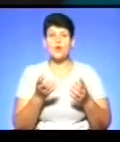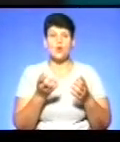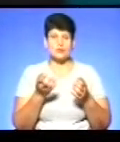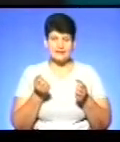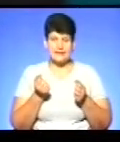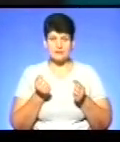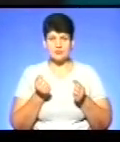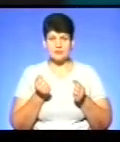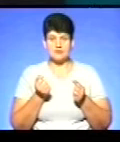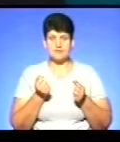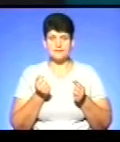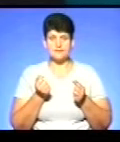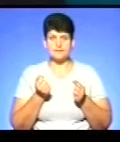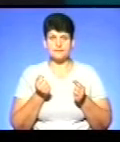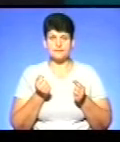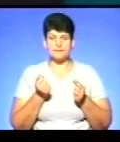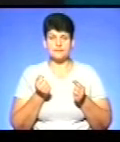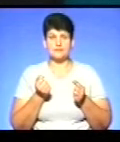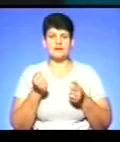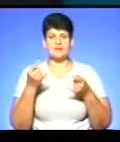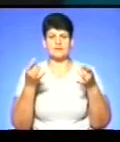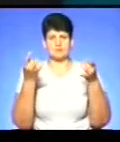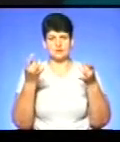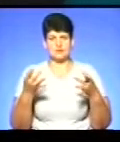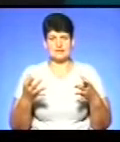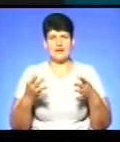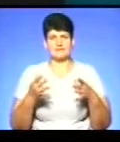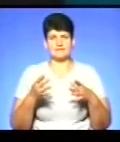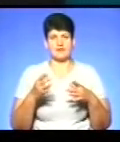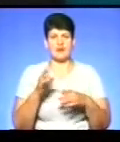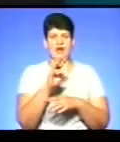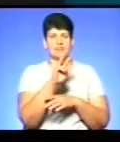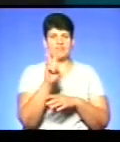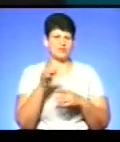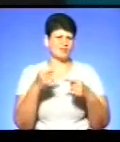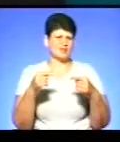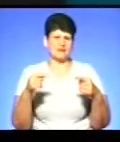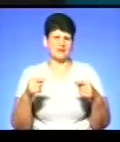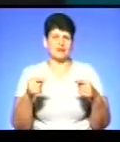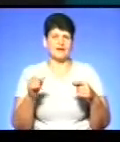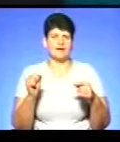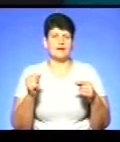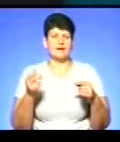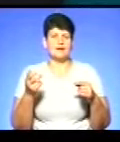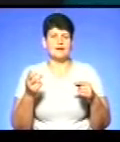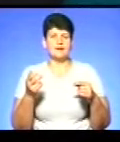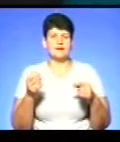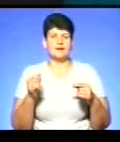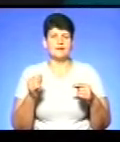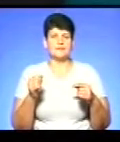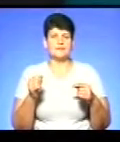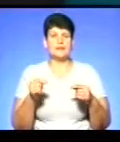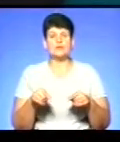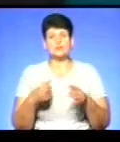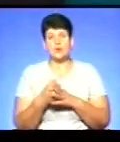як я вже казав, сигнали аналогове телебачення через антени різного типу, і після першого